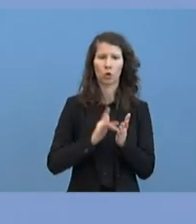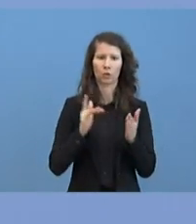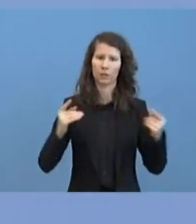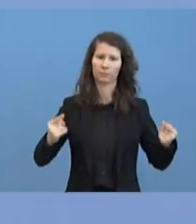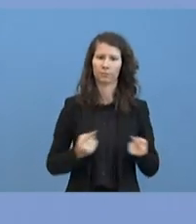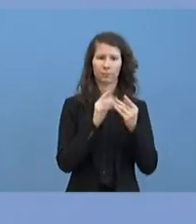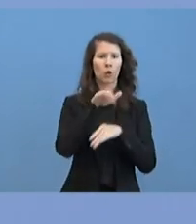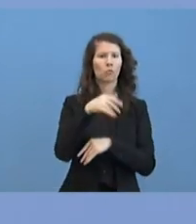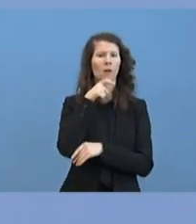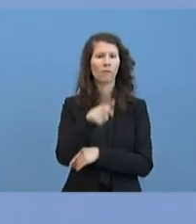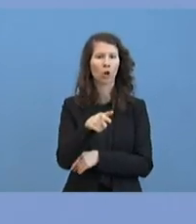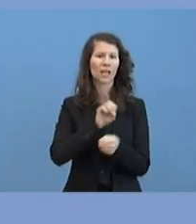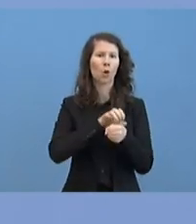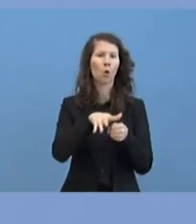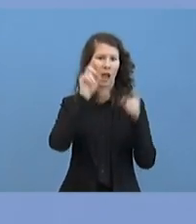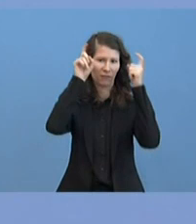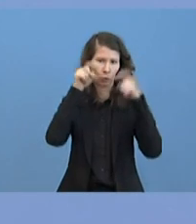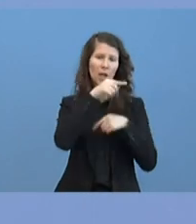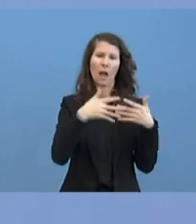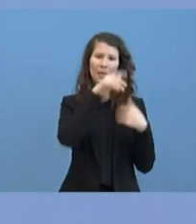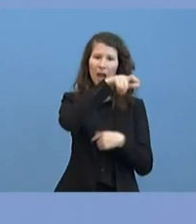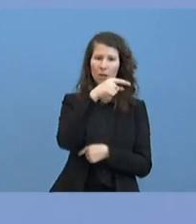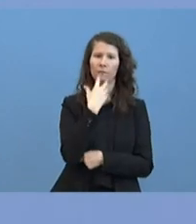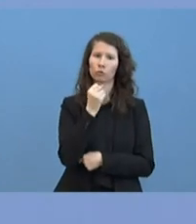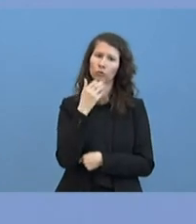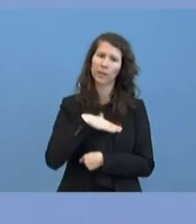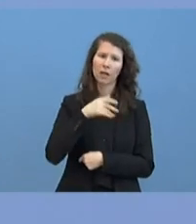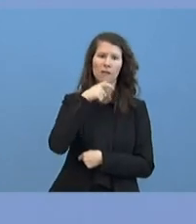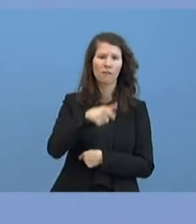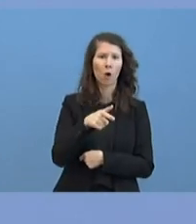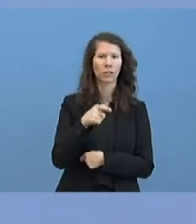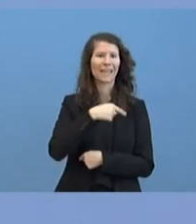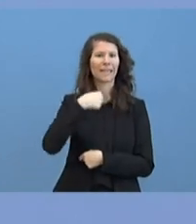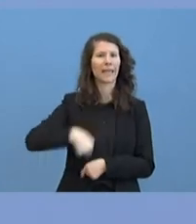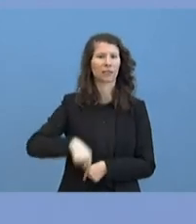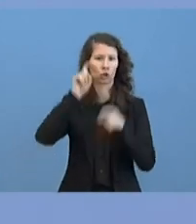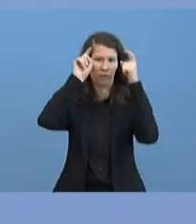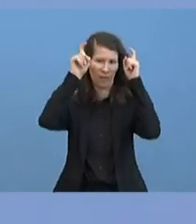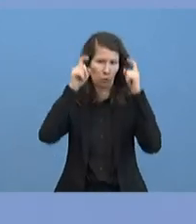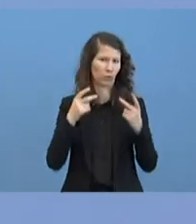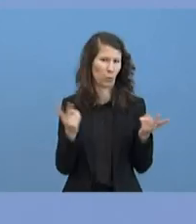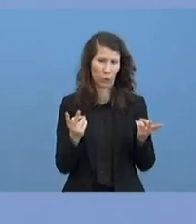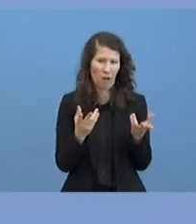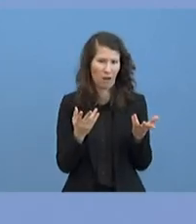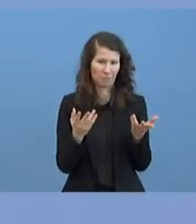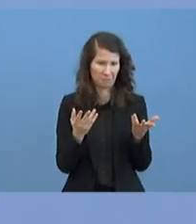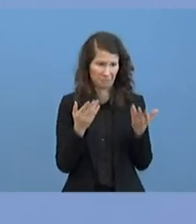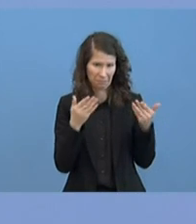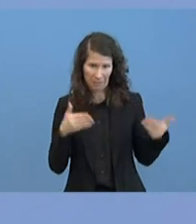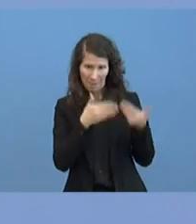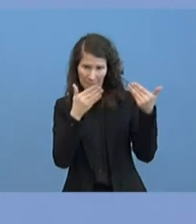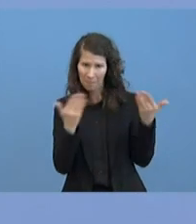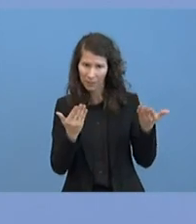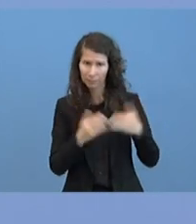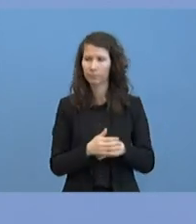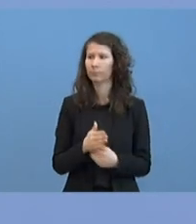Coronavirus. Die Amerikaner wollen gerne chinesischer Virus oder Wuhan-Virus sagen. Das kann ich Ihnen jetzt noch